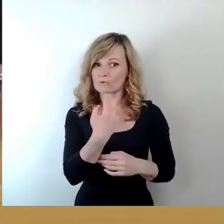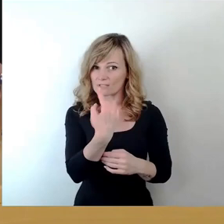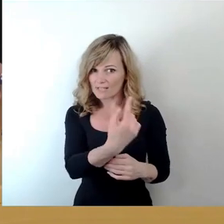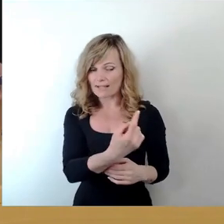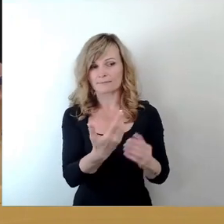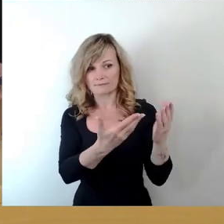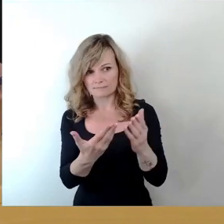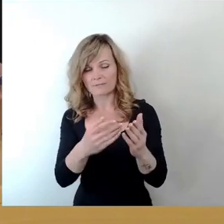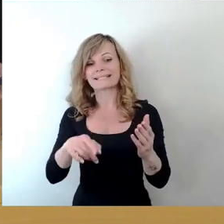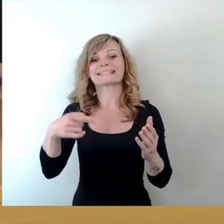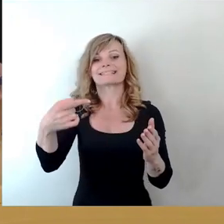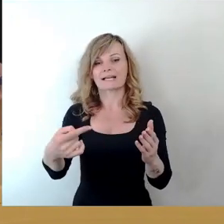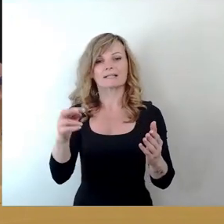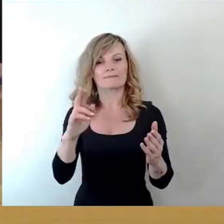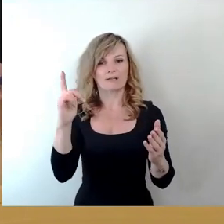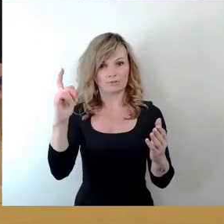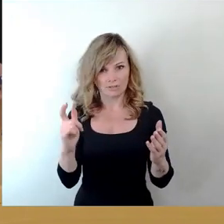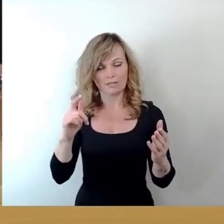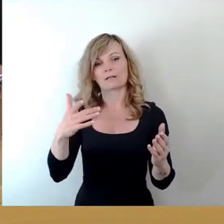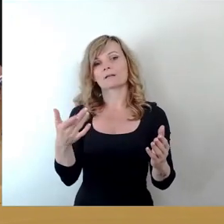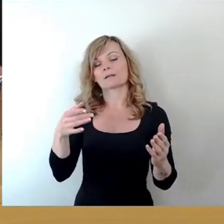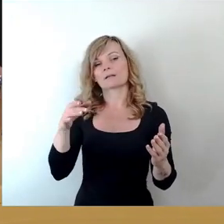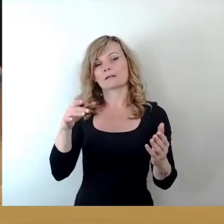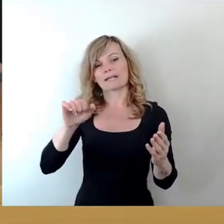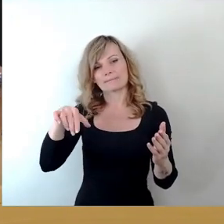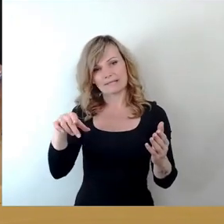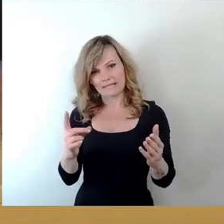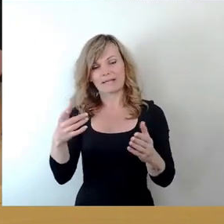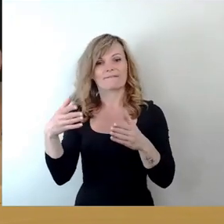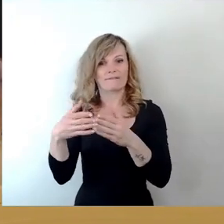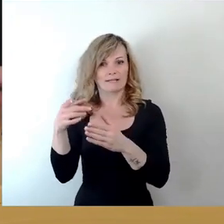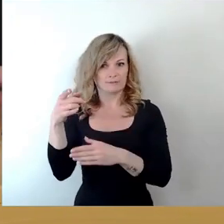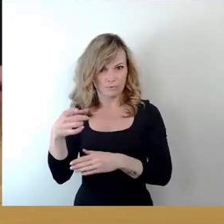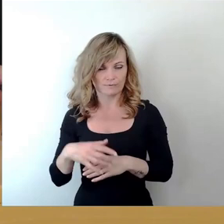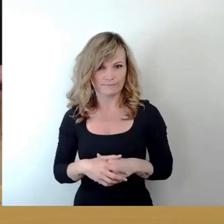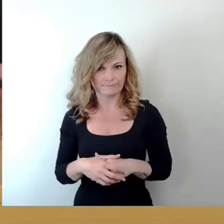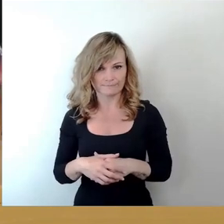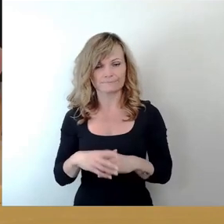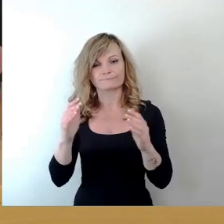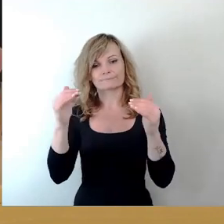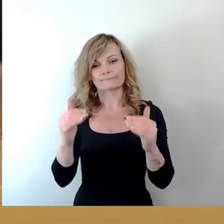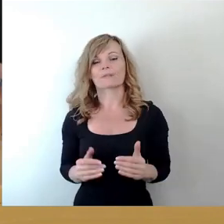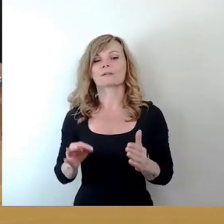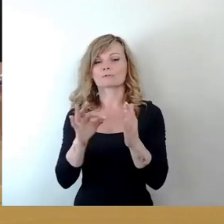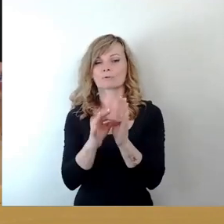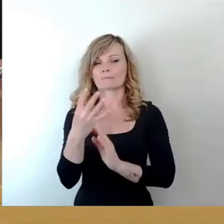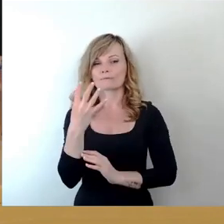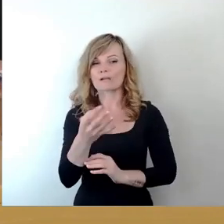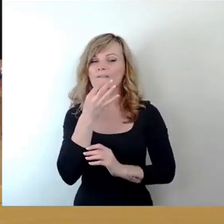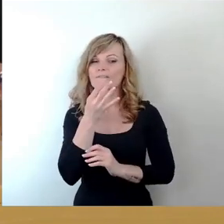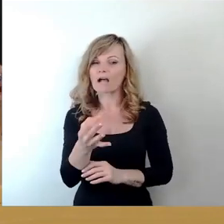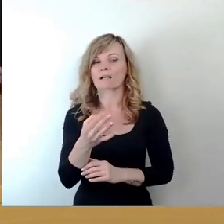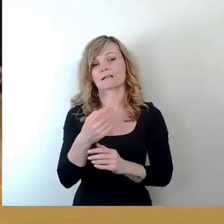können, wurde dann die SPD-Fraktion beginnen. Anschließend werden wir unter Top 4 eine Fragestunde